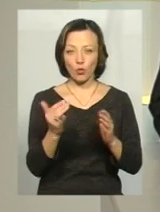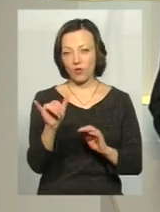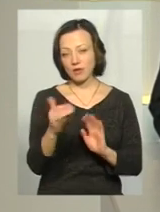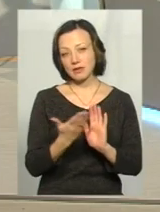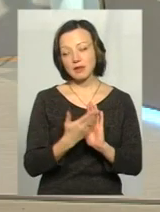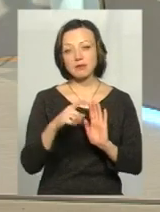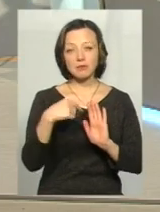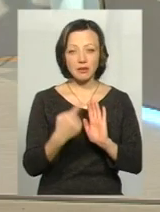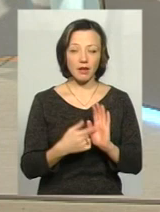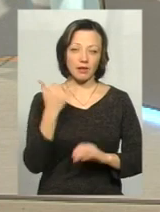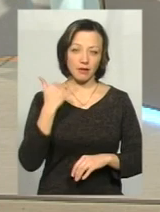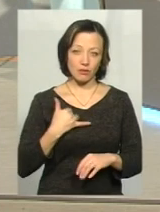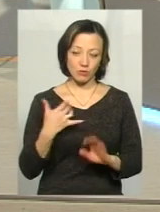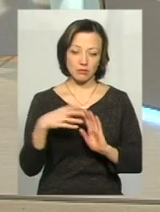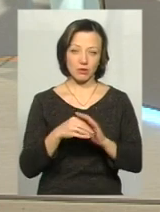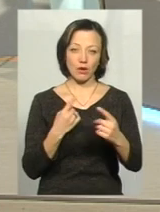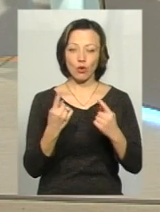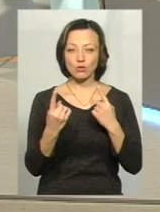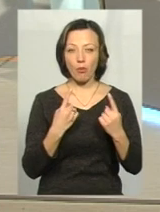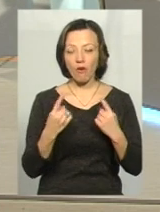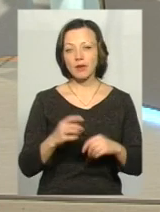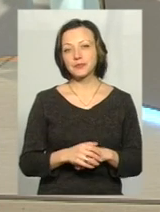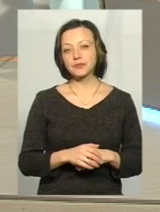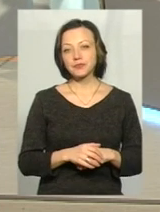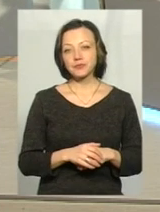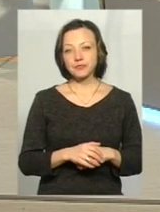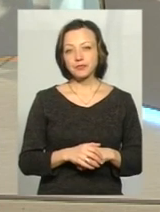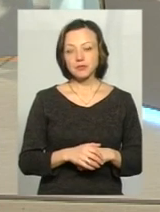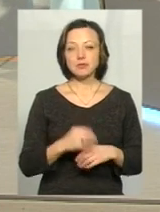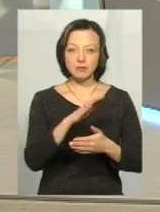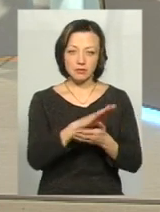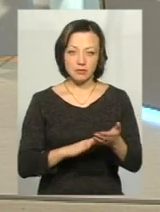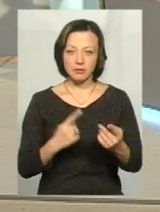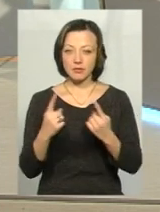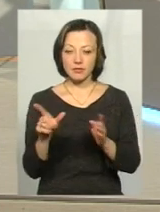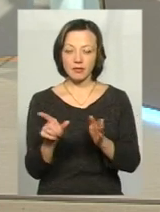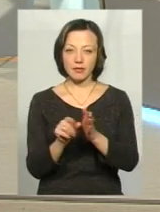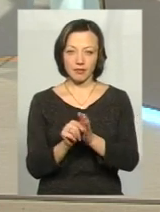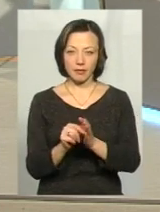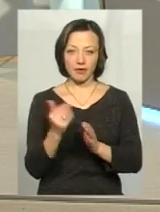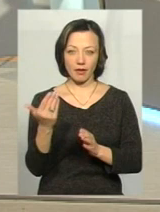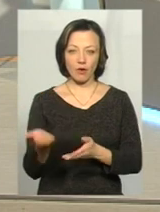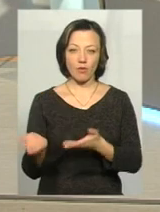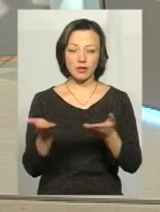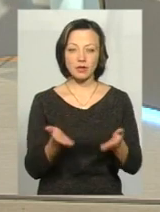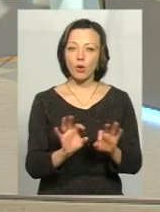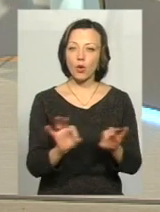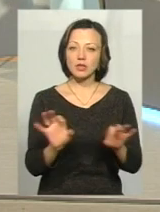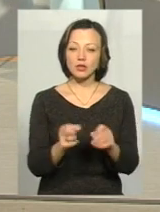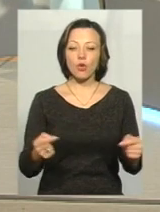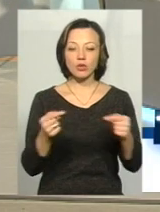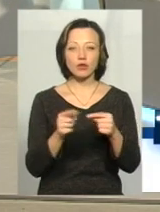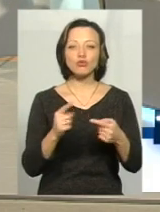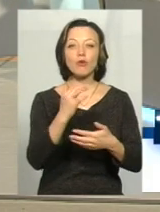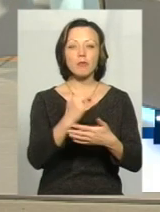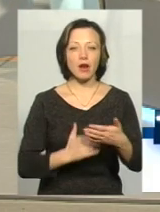запитання, телефонуйте, долучайтесь до розмови. А я продовжую розмову з пані Наталією. Розкажіть тепер конкретніше, що входить у